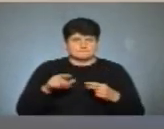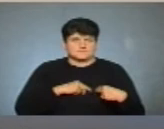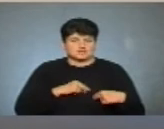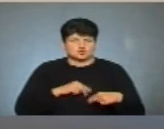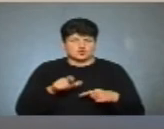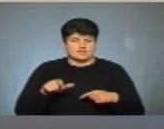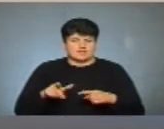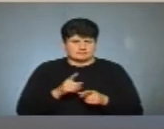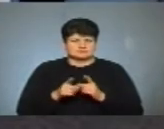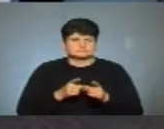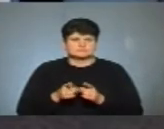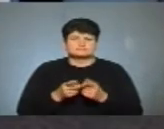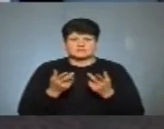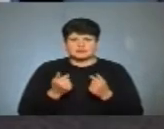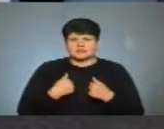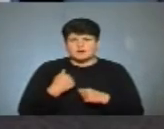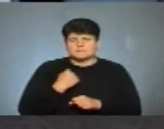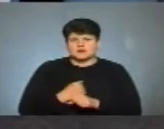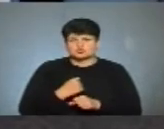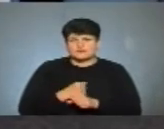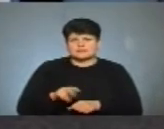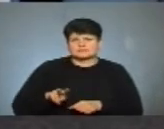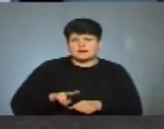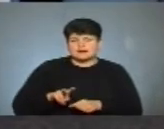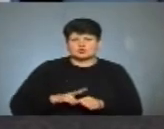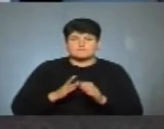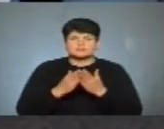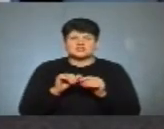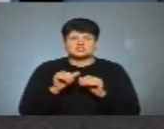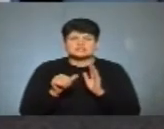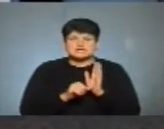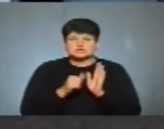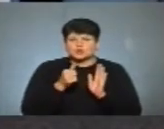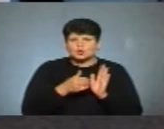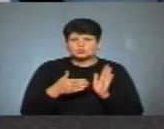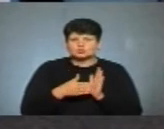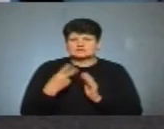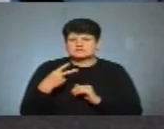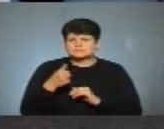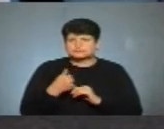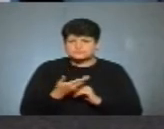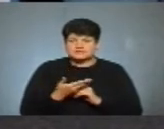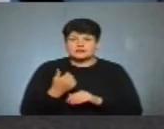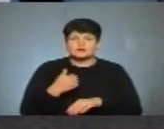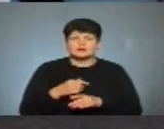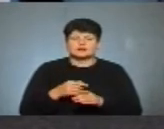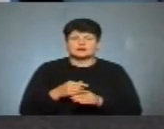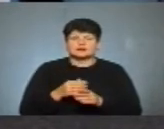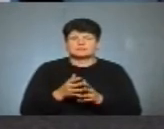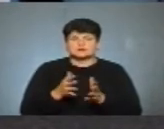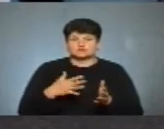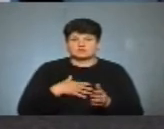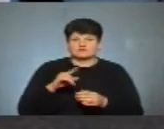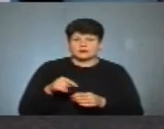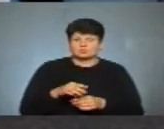бібліотекарів? Звичайно, я працювала директором бібліотеки з 16-го року по 20-й рік. І основною моєю вимогою було